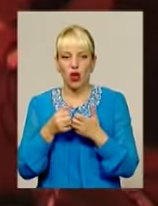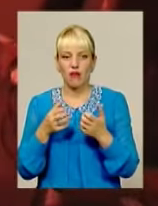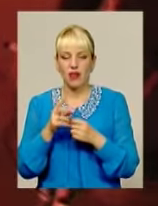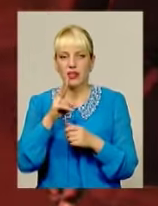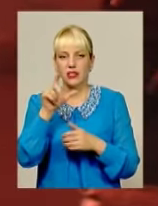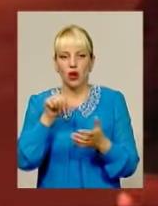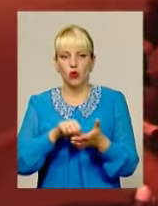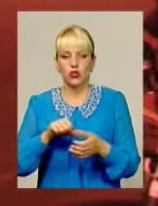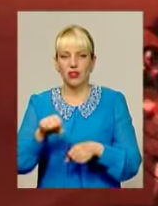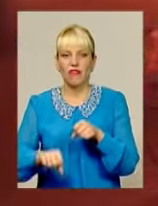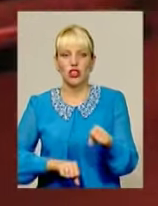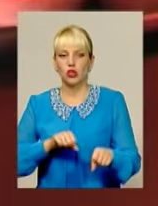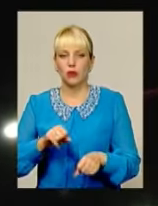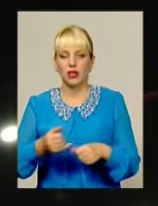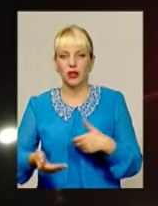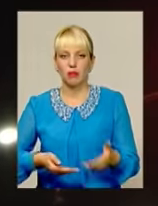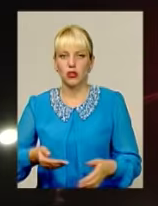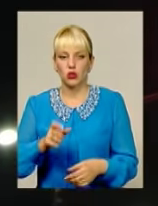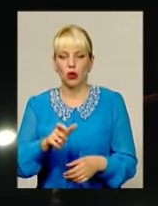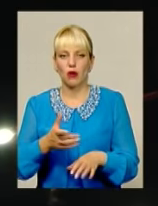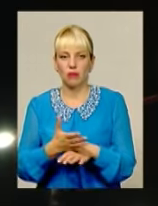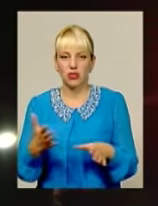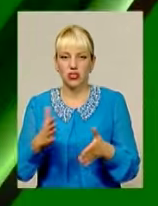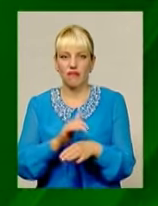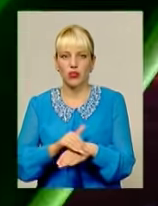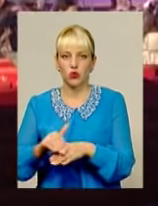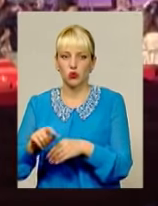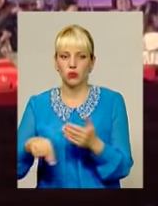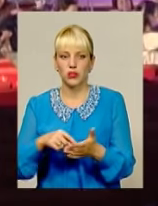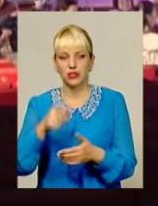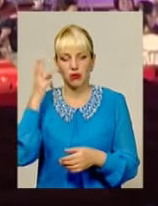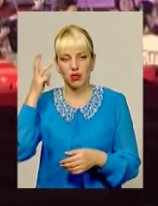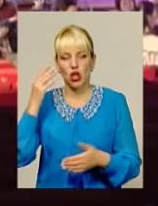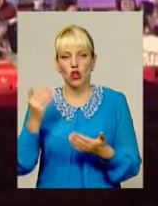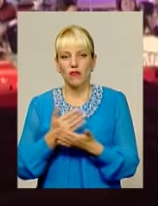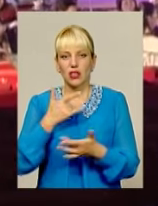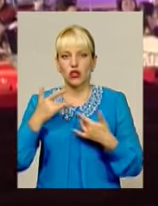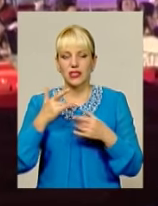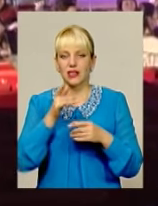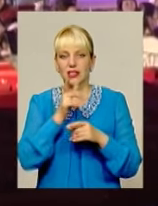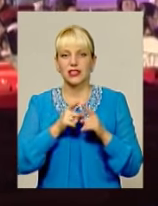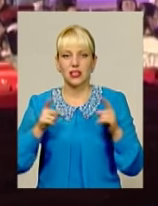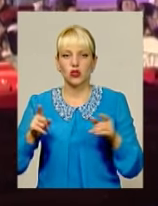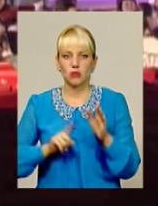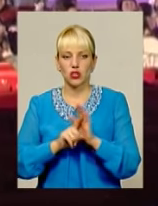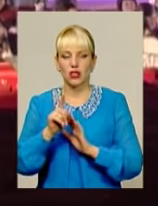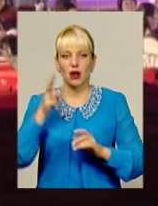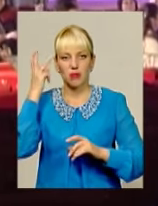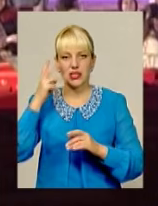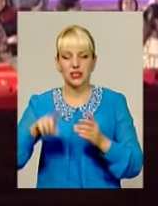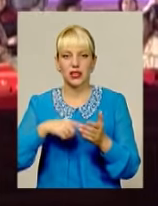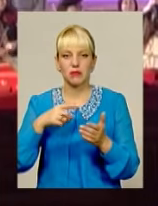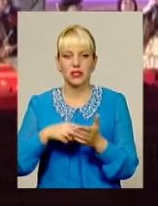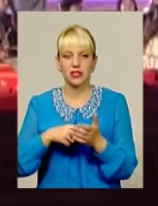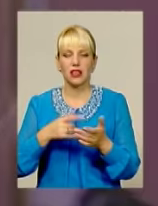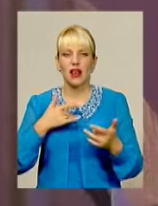велосипедистів та пішоходів. Більшість з них фіксують у Хмельницькому. Новий концертний сезон стартує у Хмельницькій обласній філармонії минулого